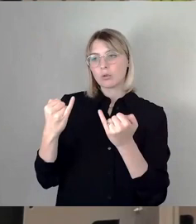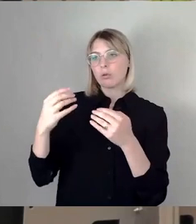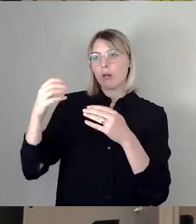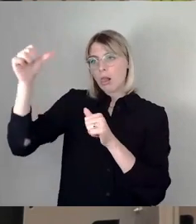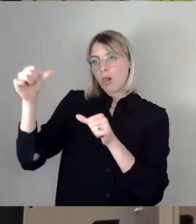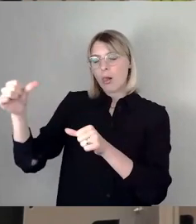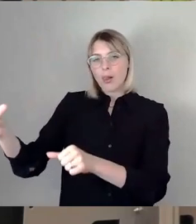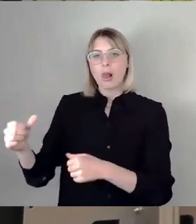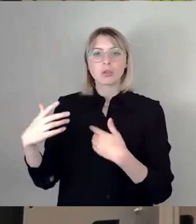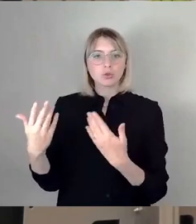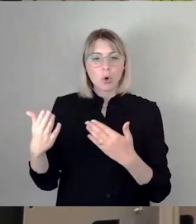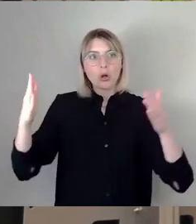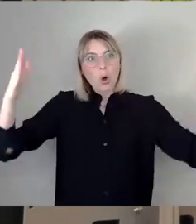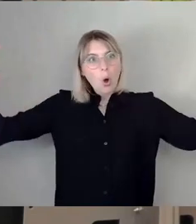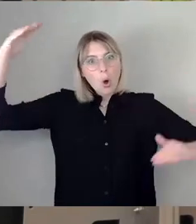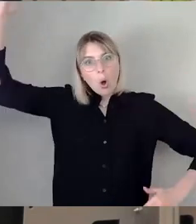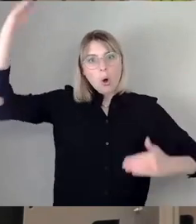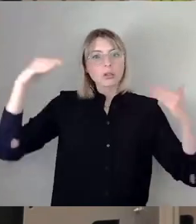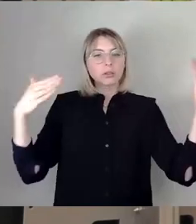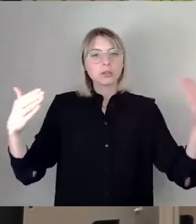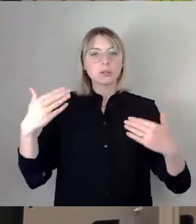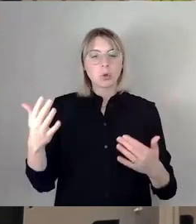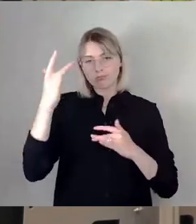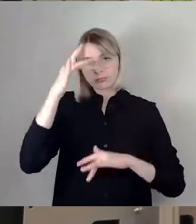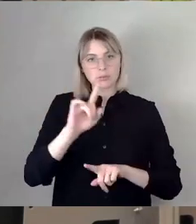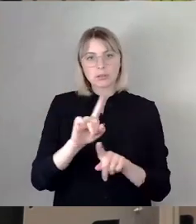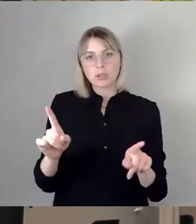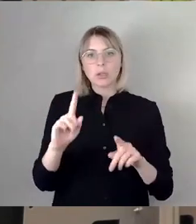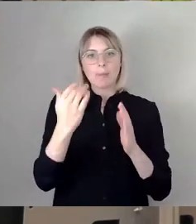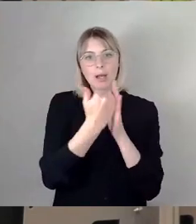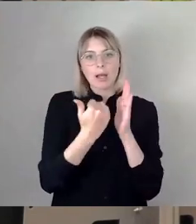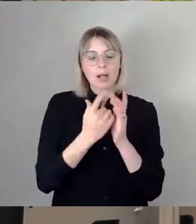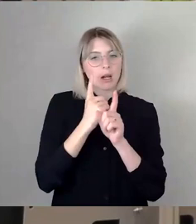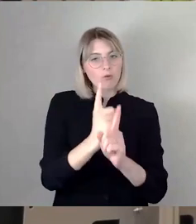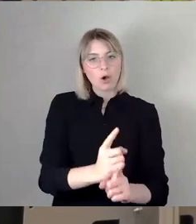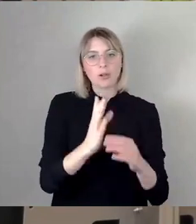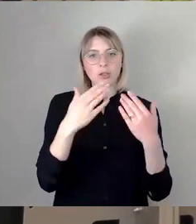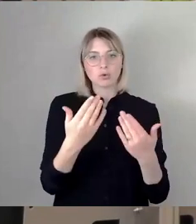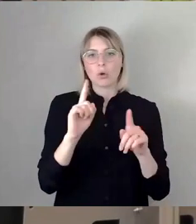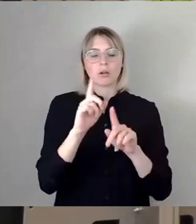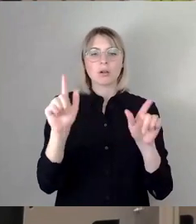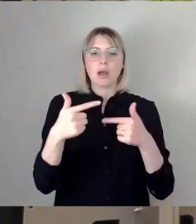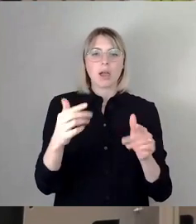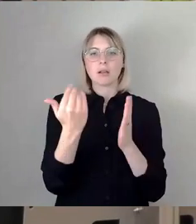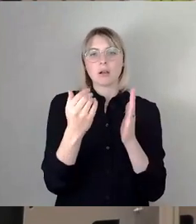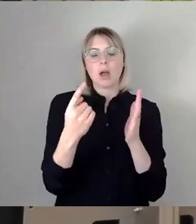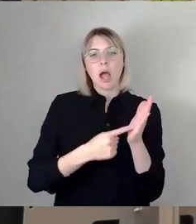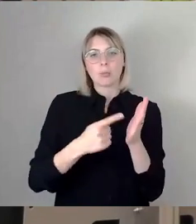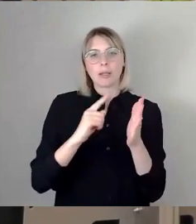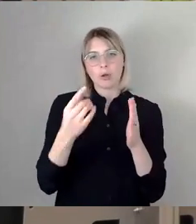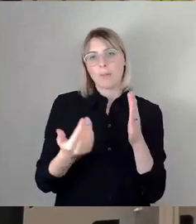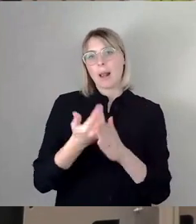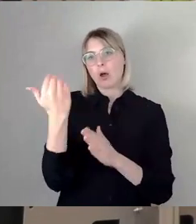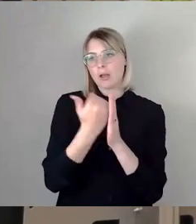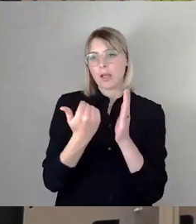Aber ich denke, zu sagen, wir können die Regelung nicht einhalten, kann kein Argument dagegen sein, jetzt nochmal andere Regeln zu versuchen und man